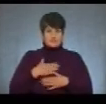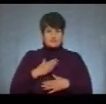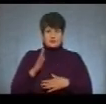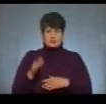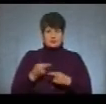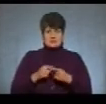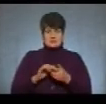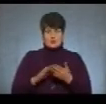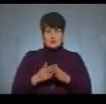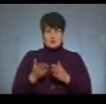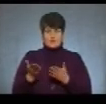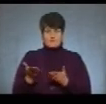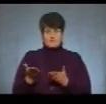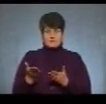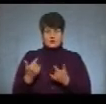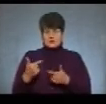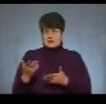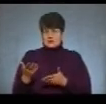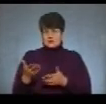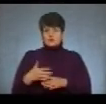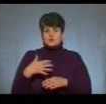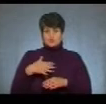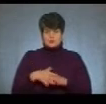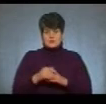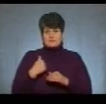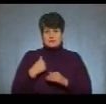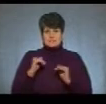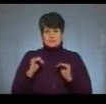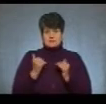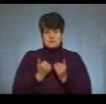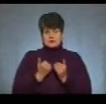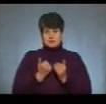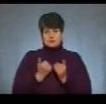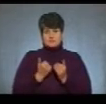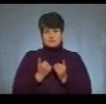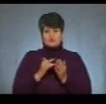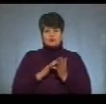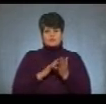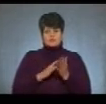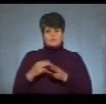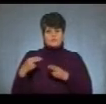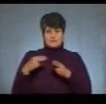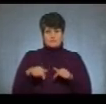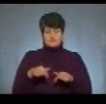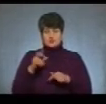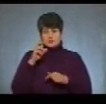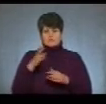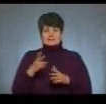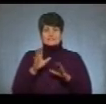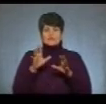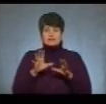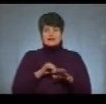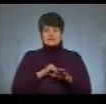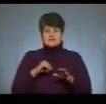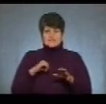умовами гостинності, зрозуміло, ми зменшимо туристичний потік до нашої держави. Тут законодавець він сам спонукає до